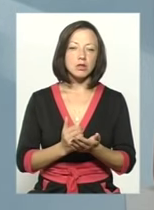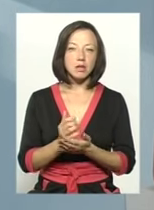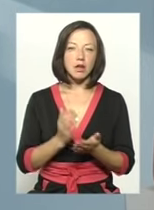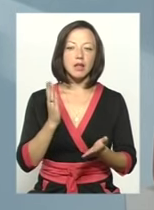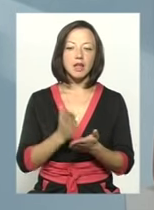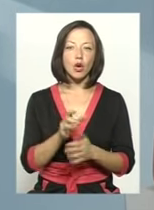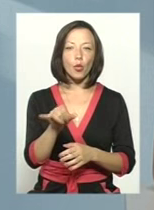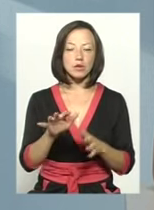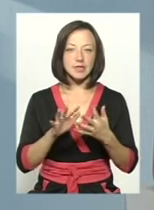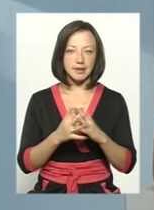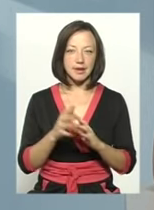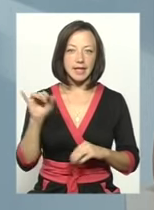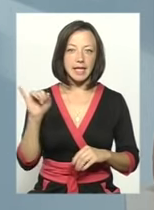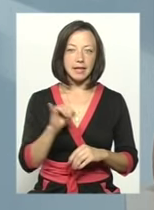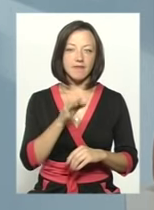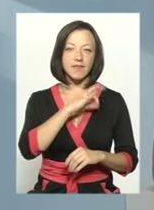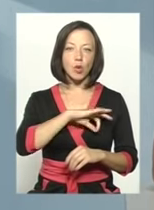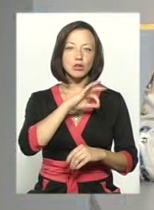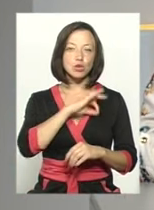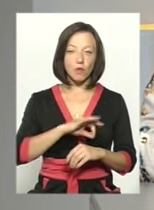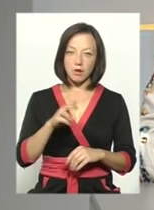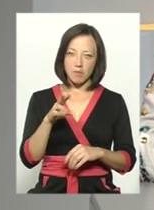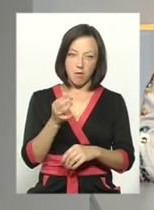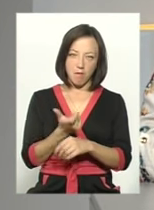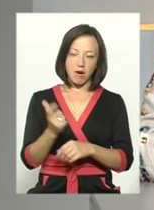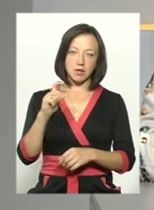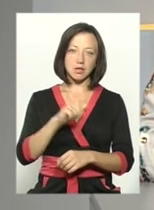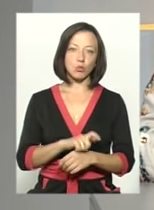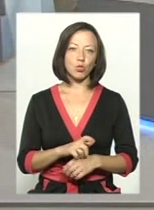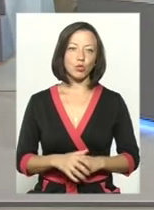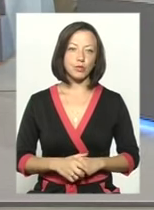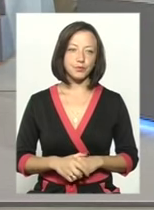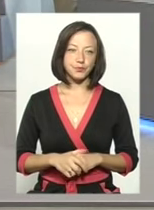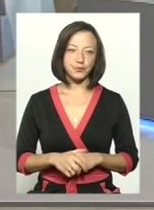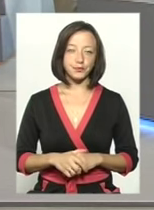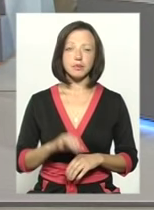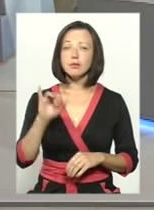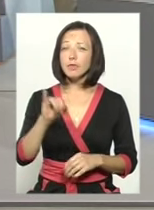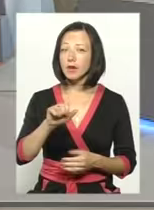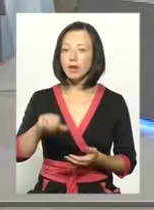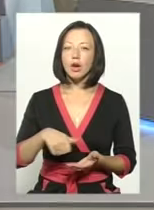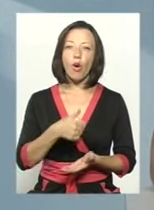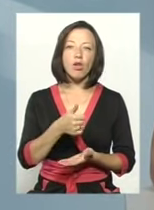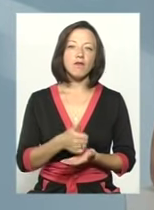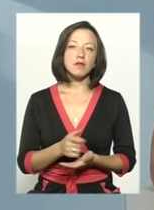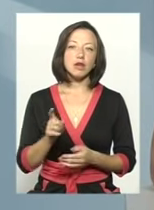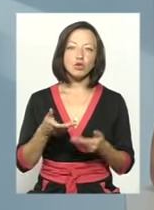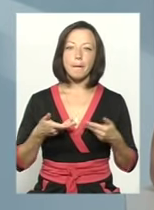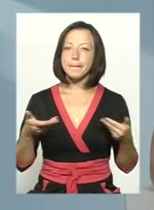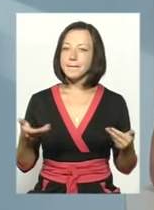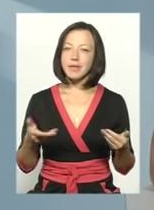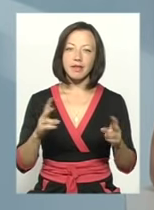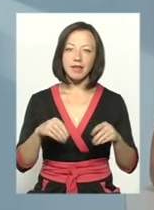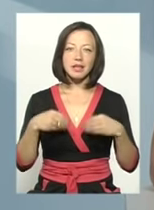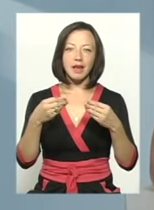в селі, і використовувати його по максимуму. І саме головне, що ми не даємо